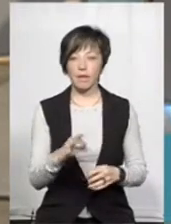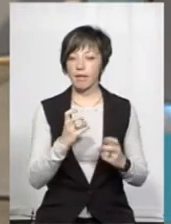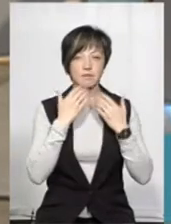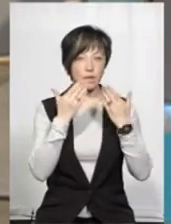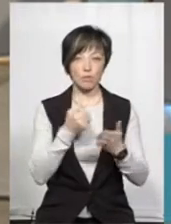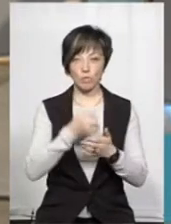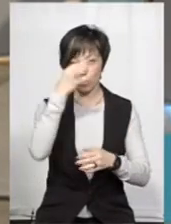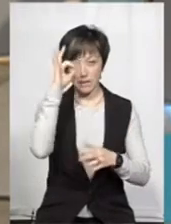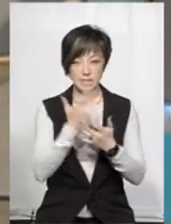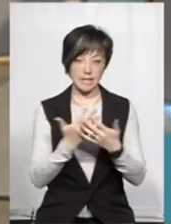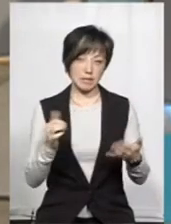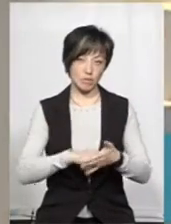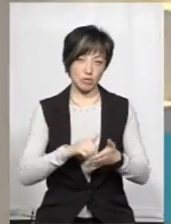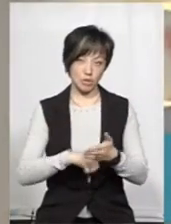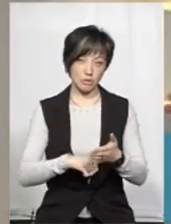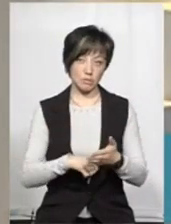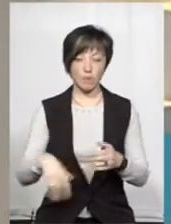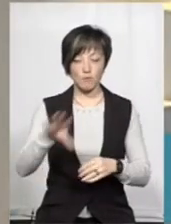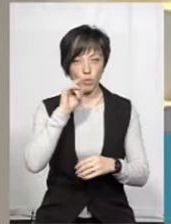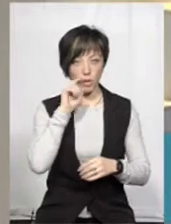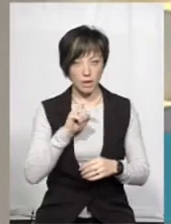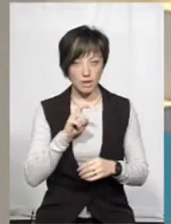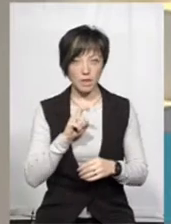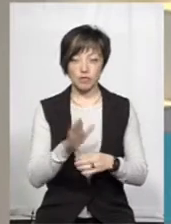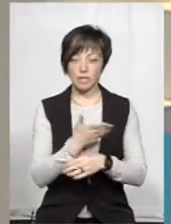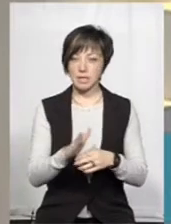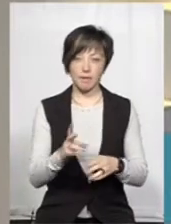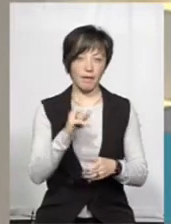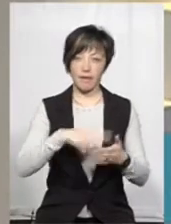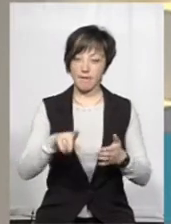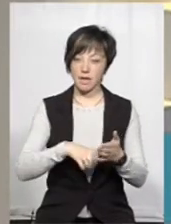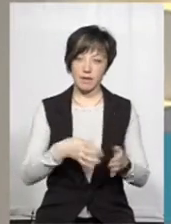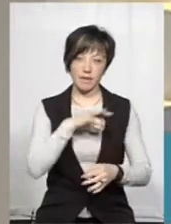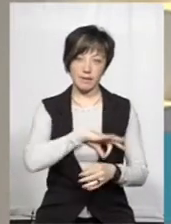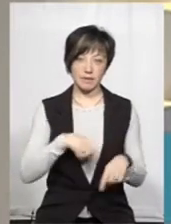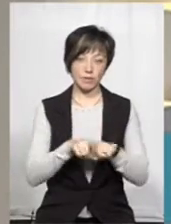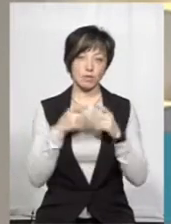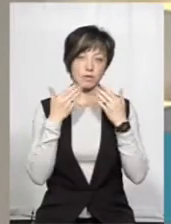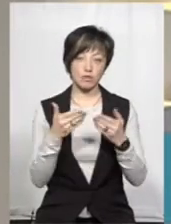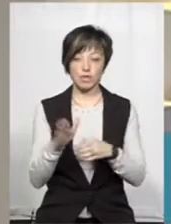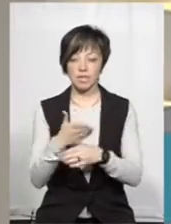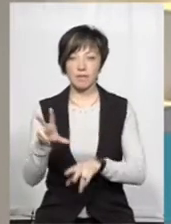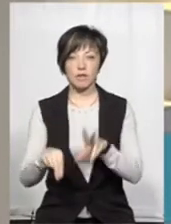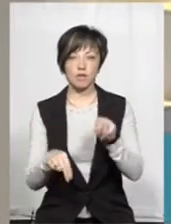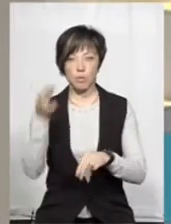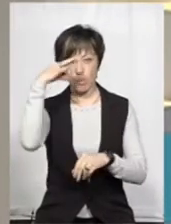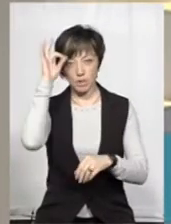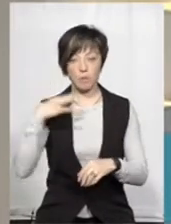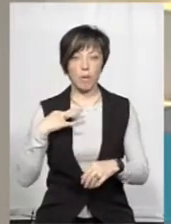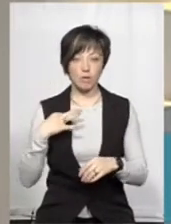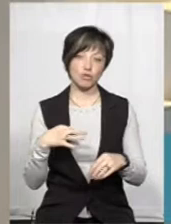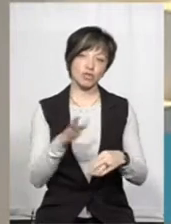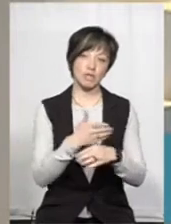звертаються до поліції з різних мотивів. Йдеться про всю Україну. Частина з них не вірить в ефективність такого звернення, частина вважає, що поліції